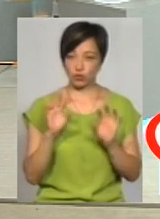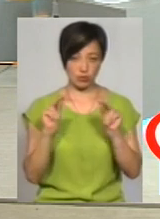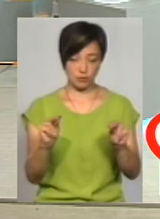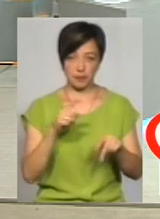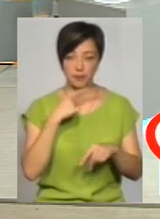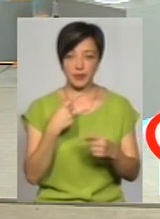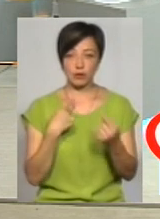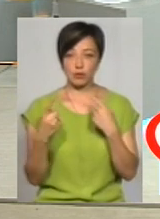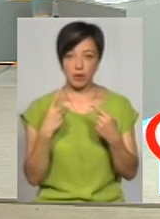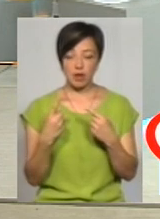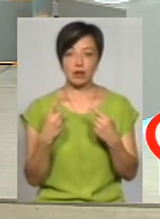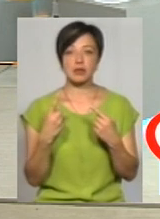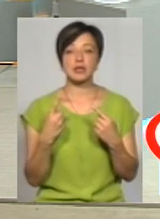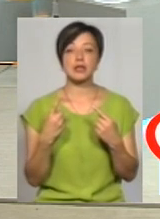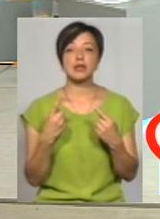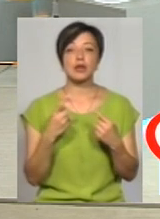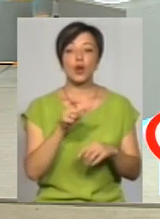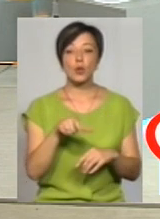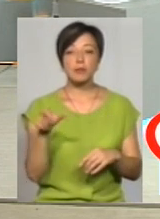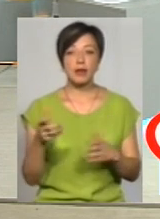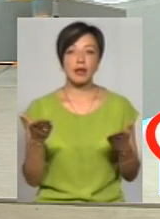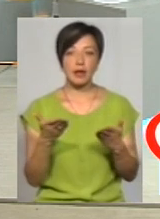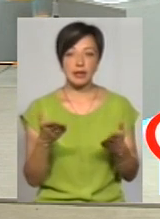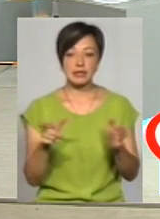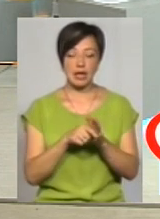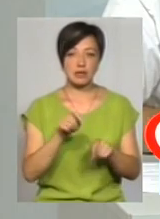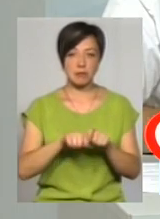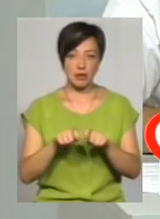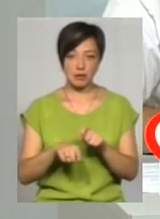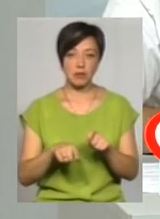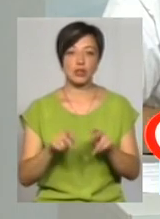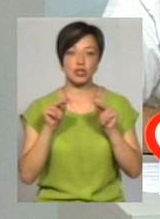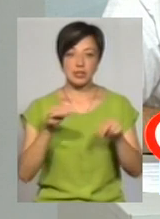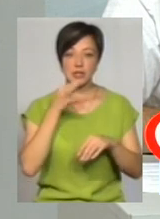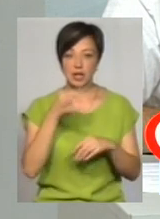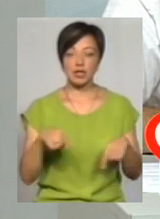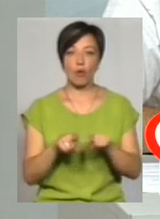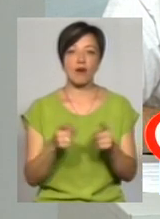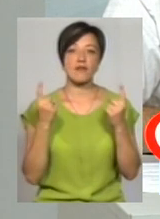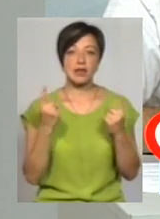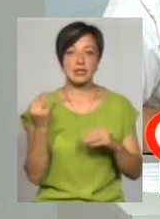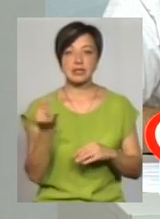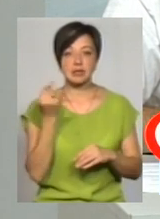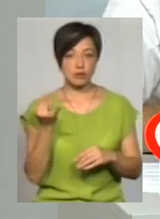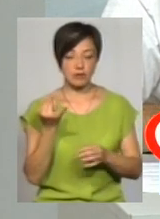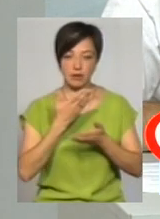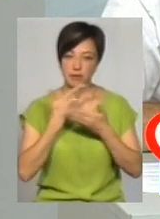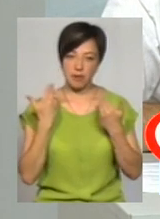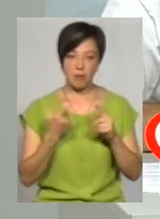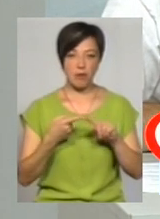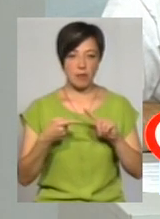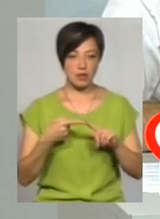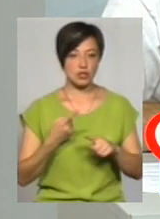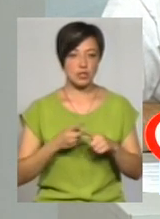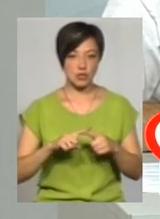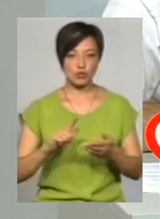Відверто розмовляються з людьми, які спілкуються безпосередньо з експертами, вони відверто сказали, що такої великої зацікавленості нема. По-перше, це,